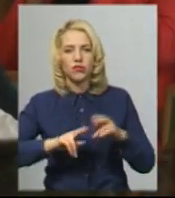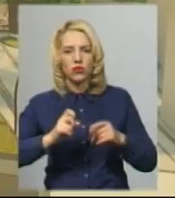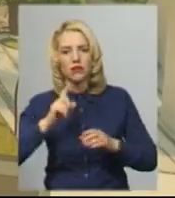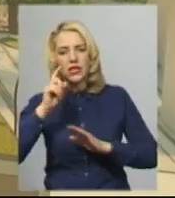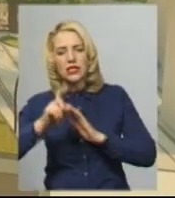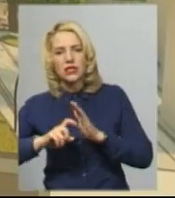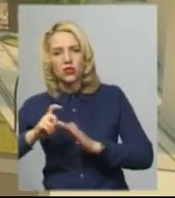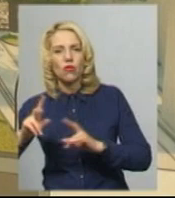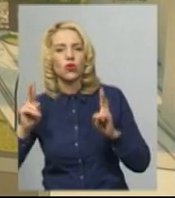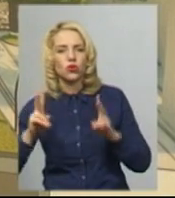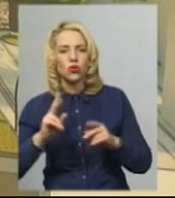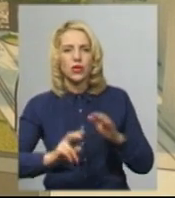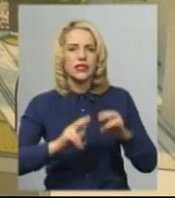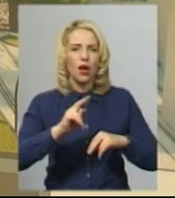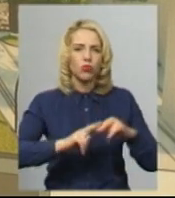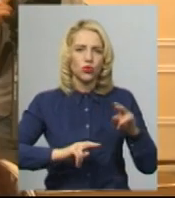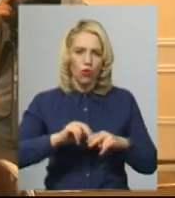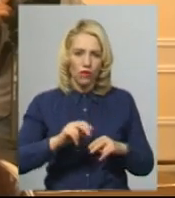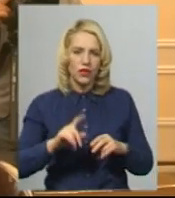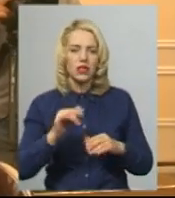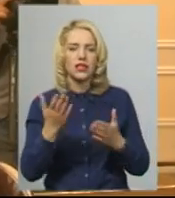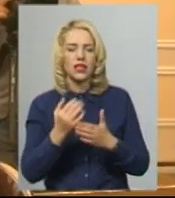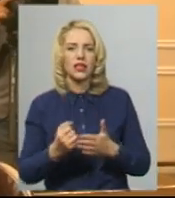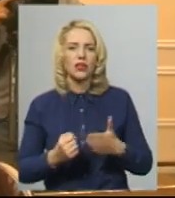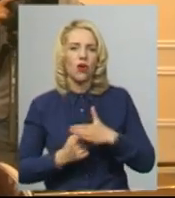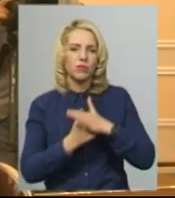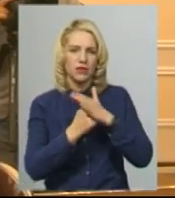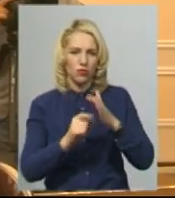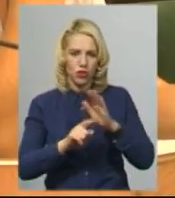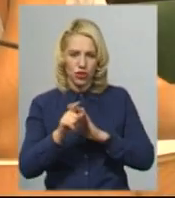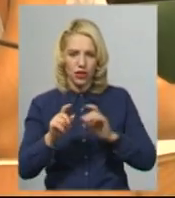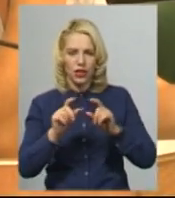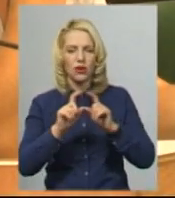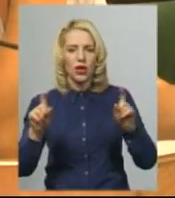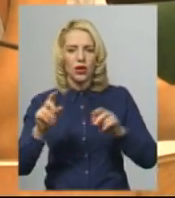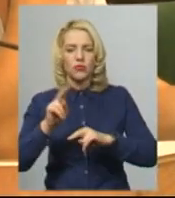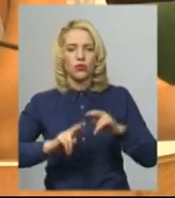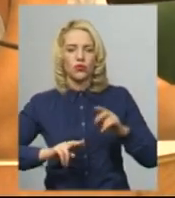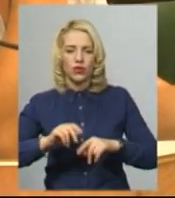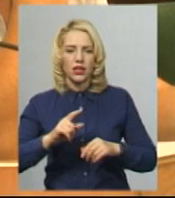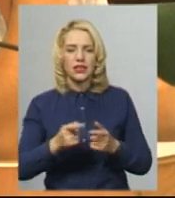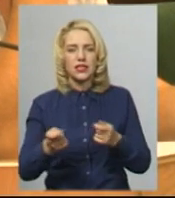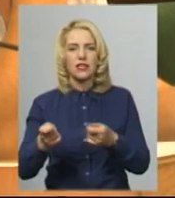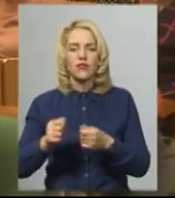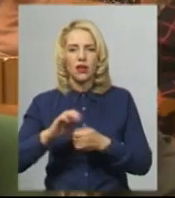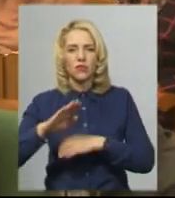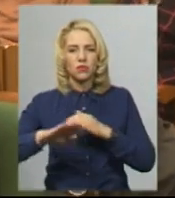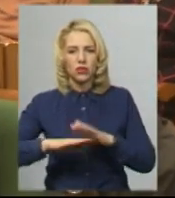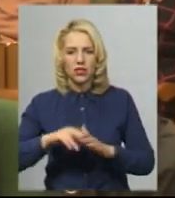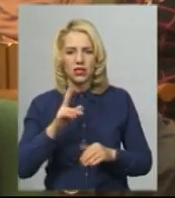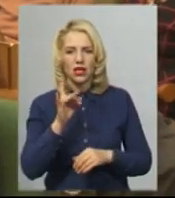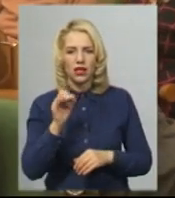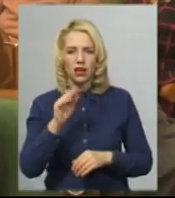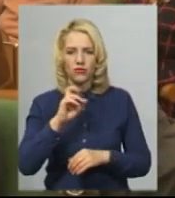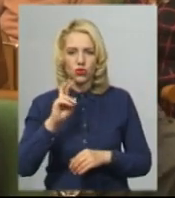забудовник та на яких підставах почали зведення об'єкту. Завідувач відділу з питань регулювання земельних відносин Кам'янець-Подільської міської ради Віктор Кравчук